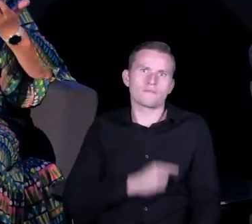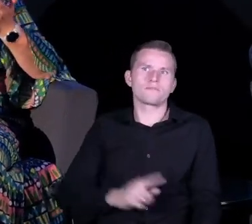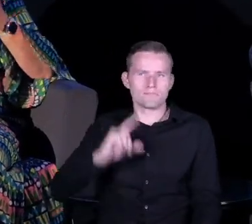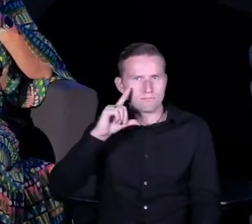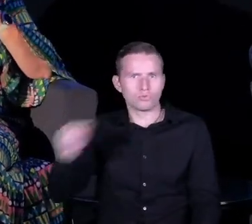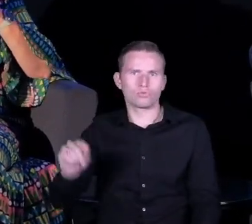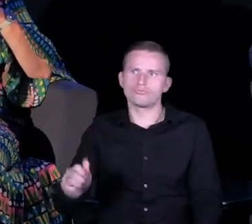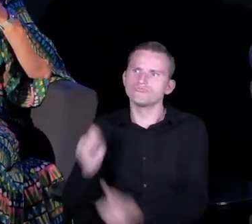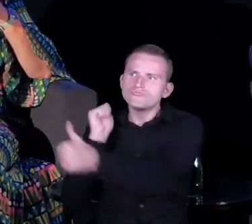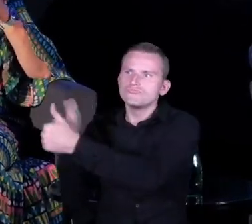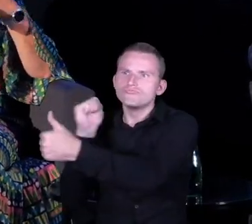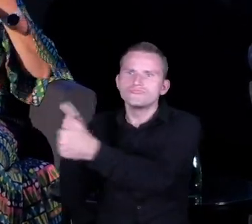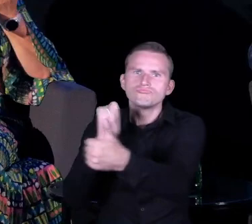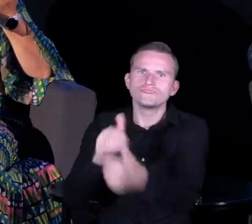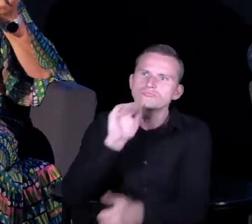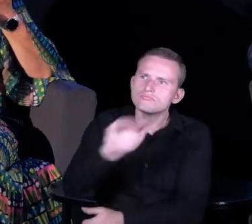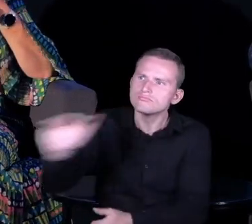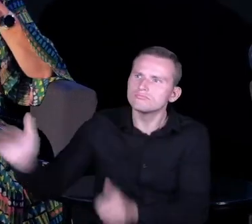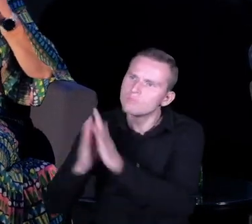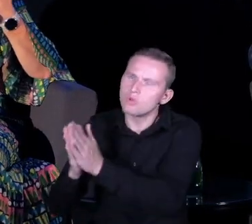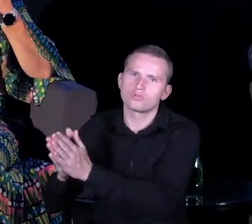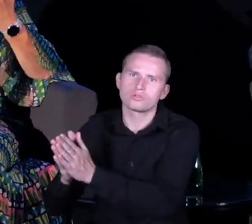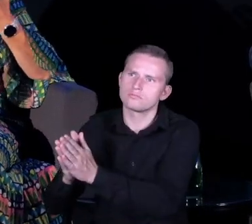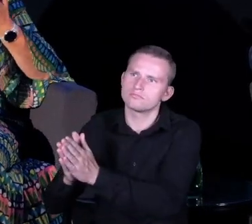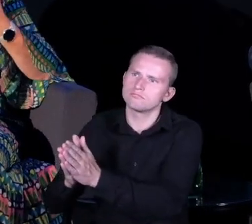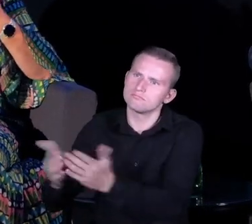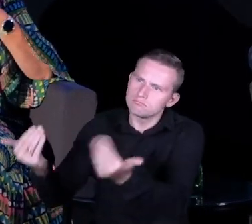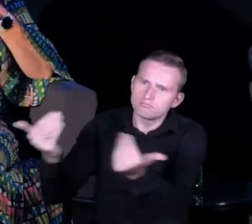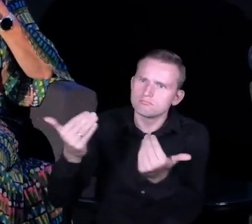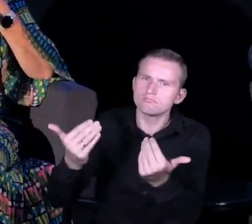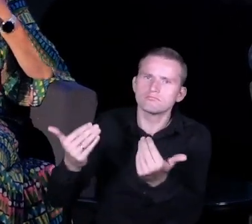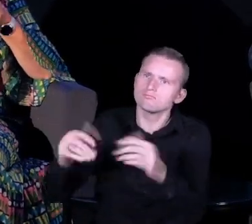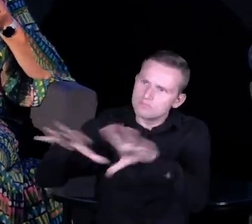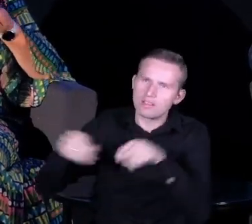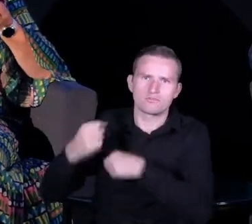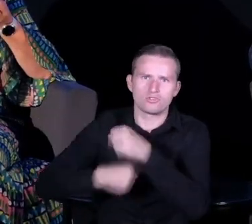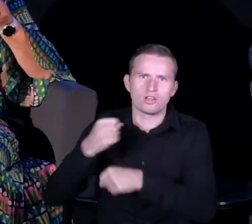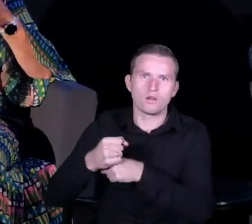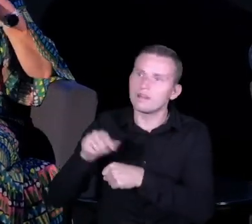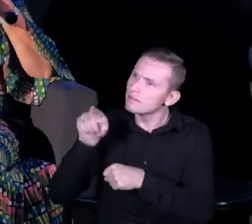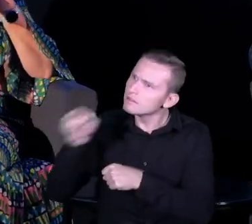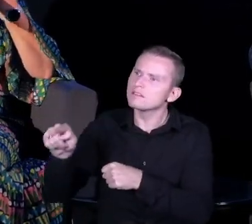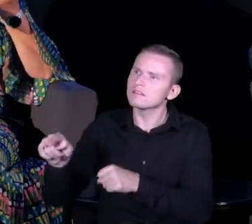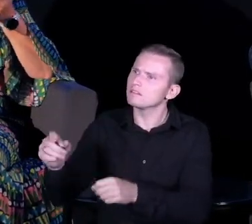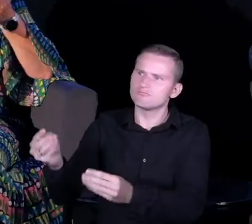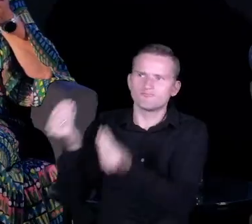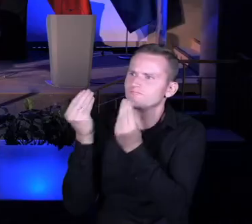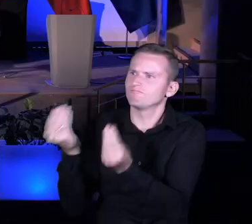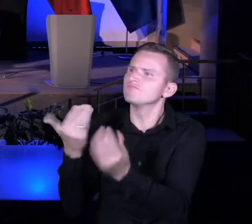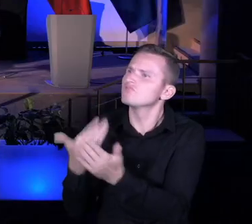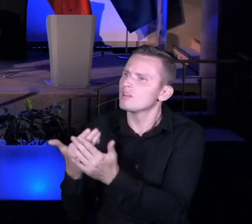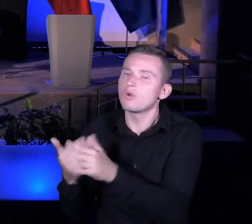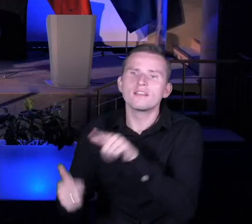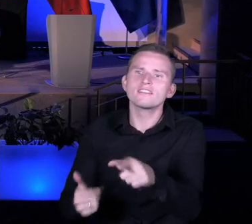ten dyrektor, powiedzieć, dlaczego zależy mi właśnie na tobie i co mi to da. I nie chciałam nigdy,